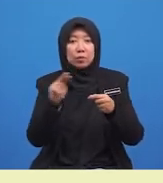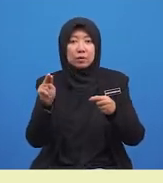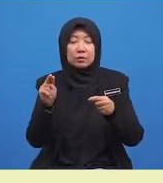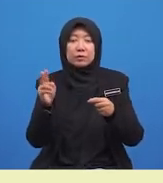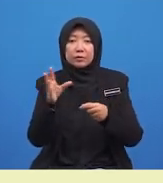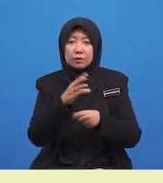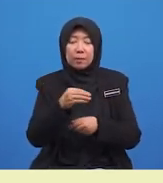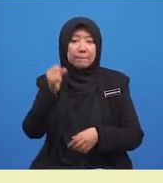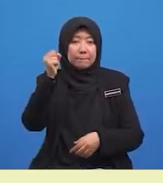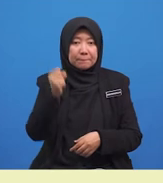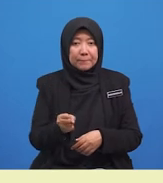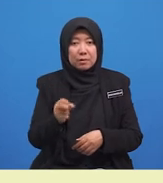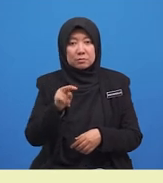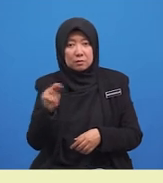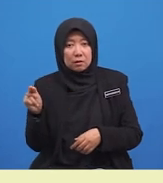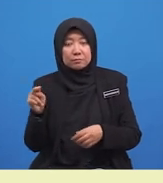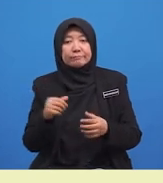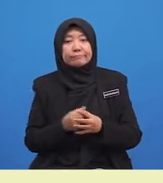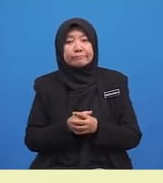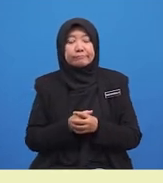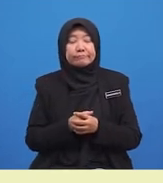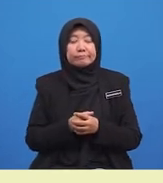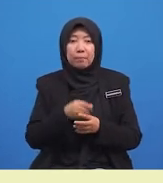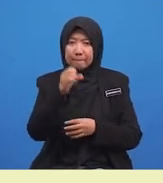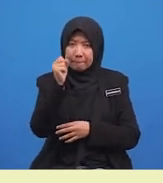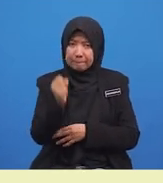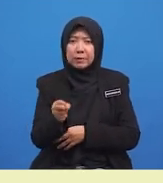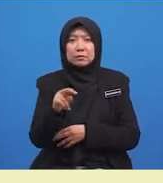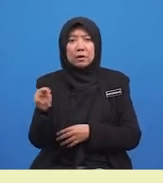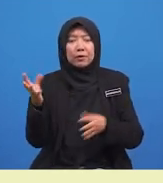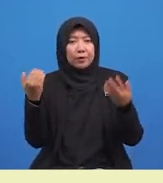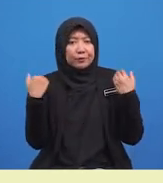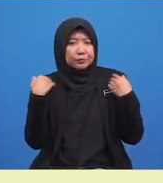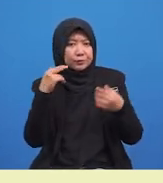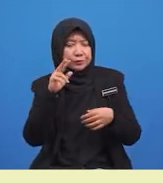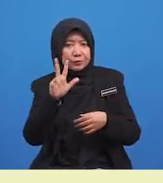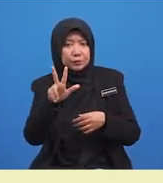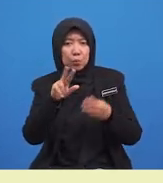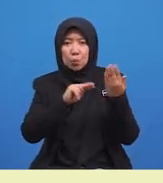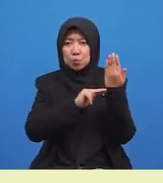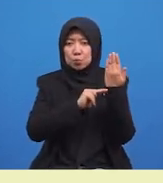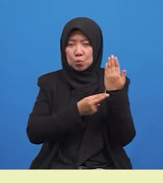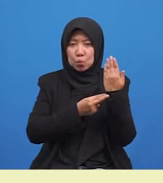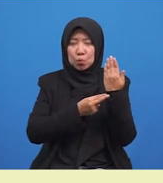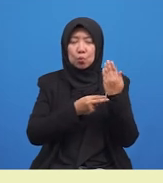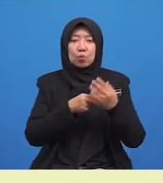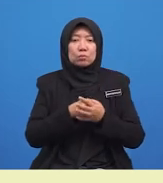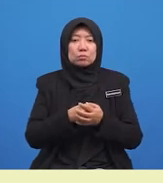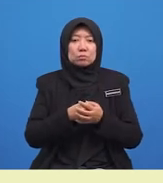hubung pancangan. Kata hubung pancangan pula terbahagi kepada tiga unsur iaitu